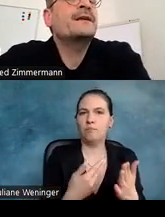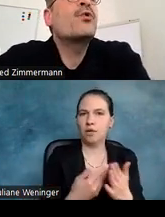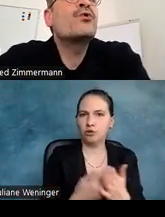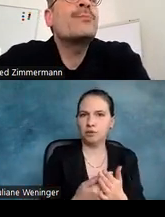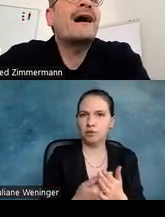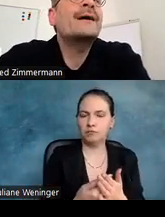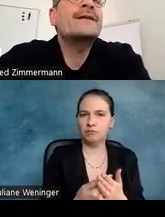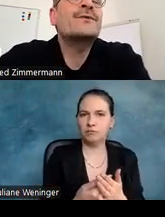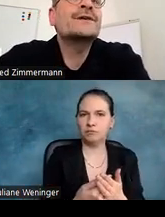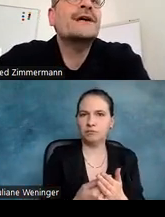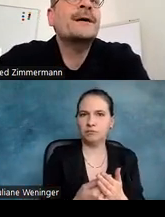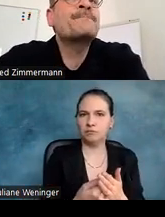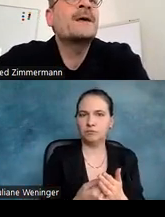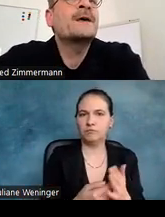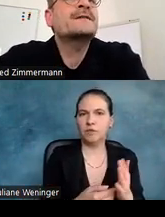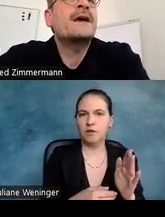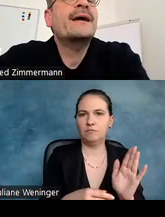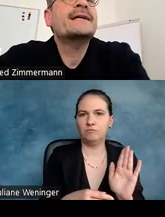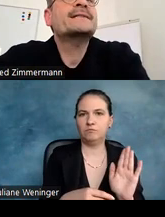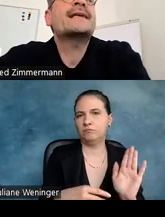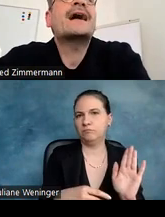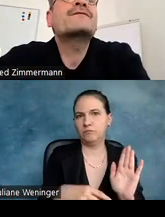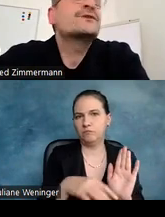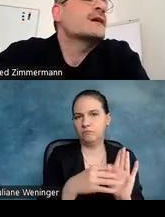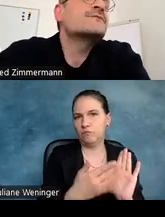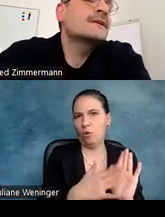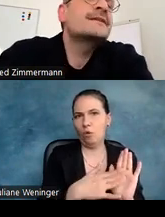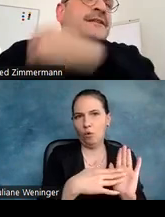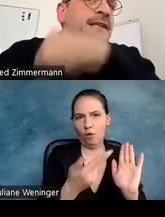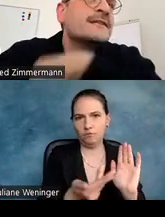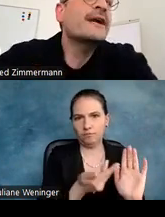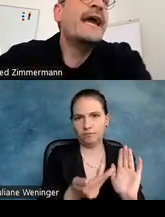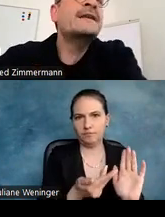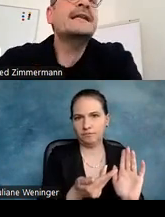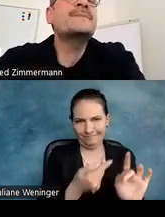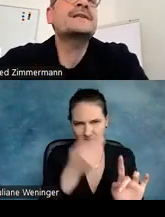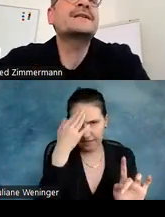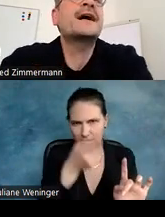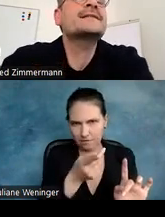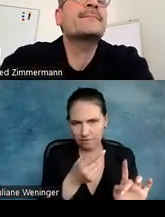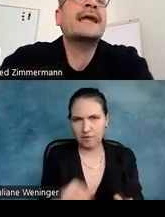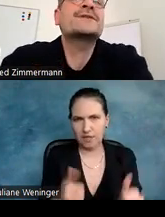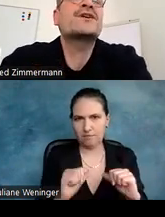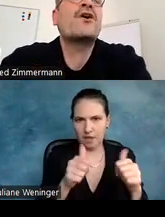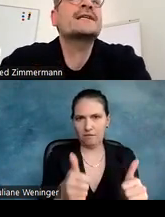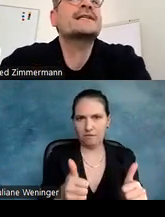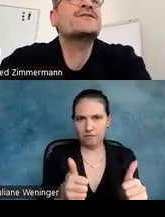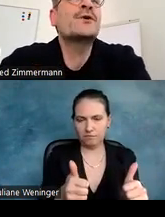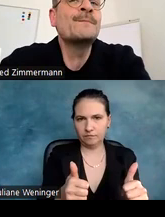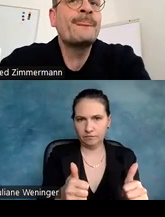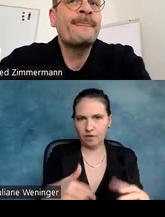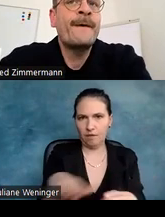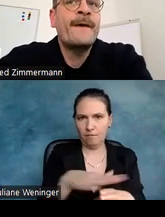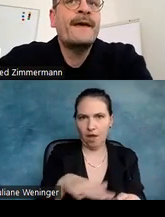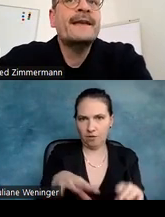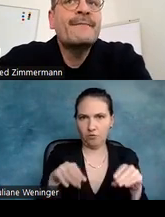eine Logoüberarbeitung, bei der Sie sagen würden, also die Sie sicherlich auch kennen, die Lebenshilfe als gemeinnützige Organisation,